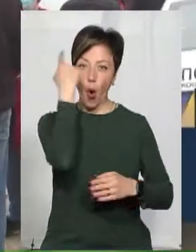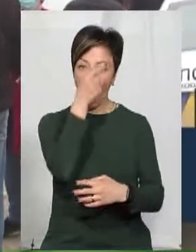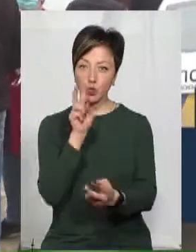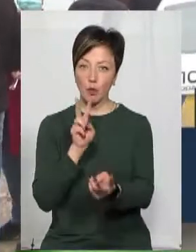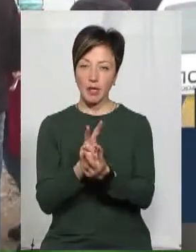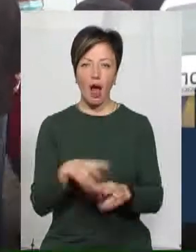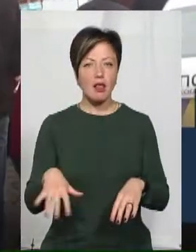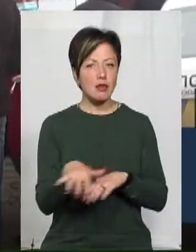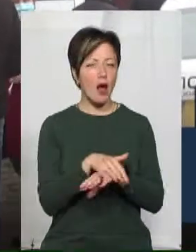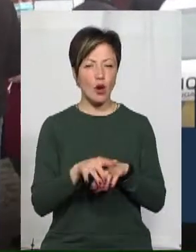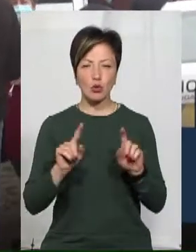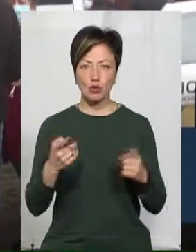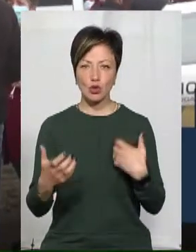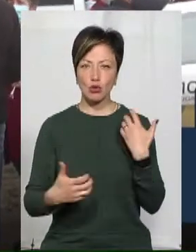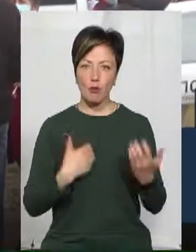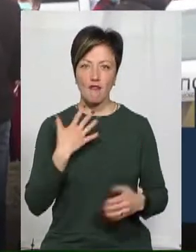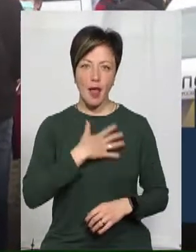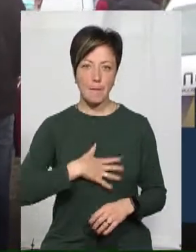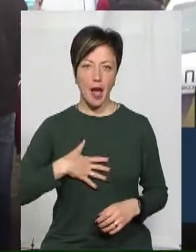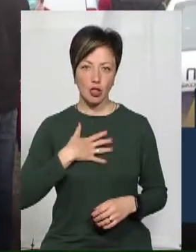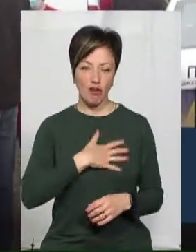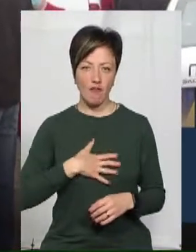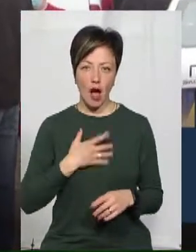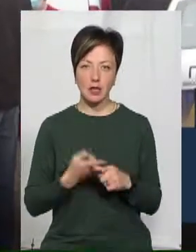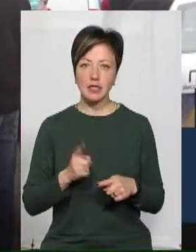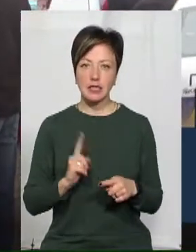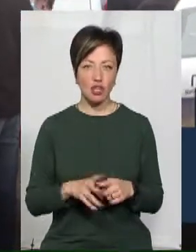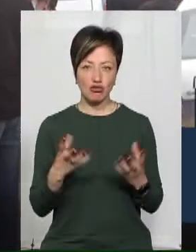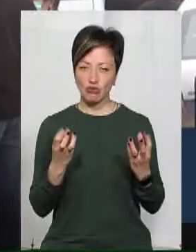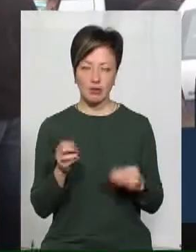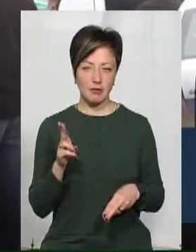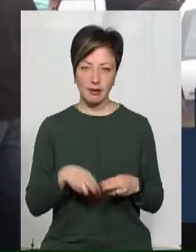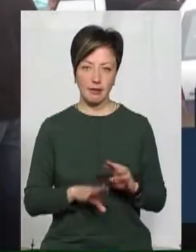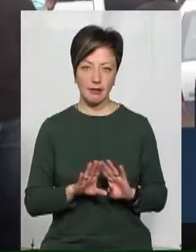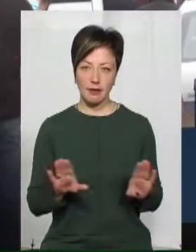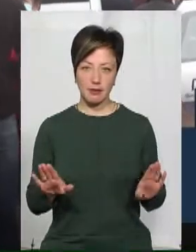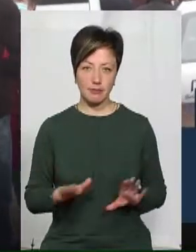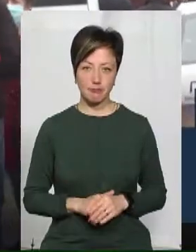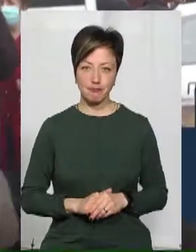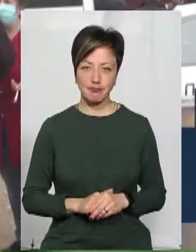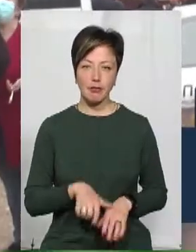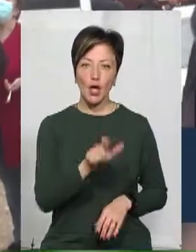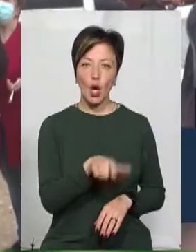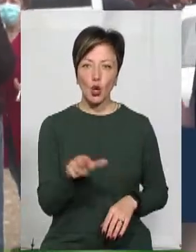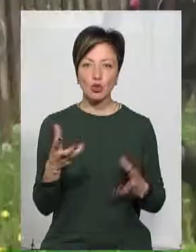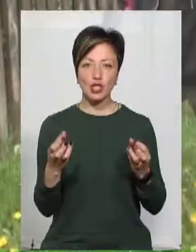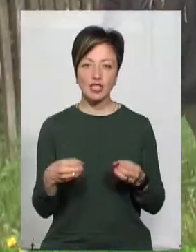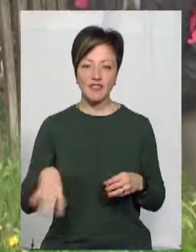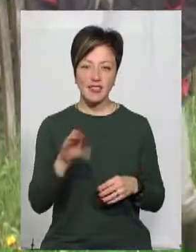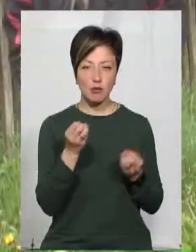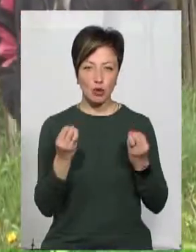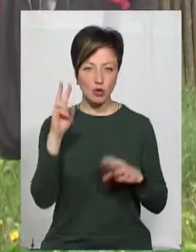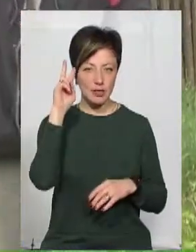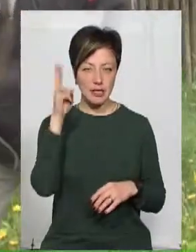Народ дуже стурбований, дуже переживає. І це ще не кінецом. Люди ще всі просто не знають.